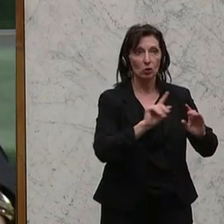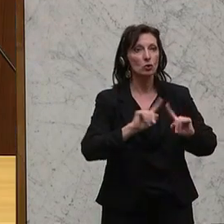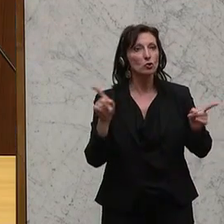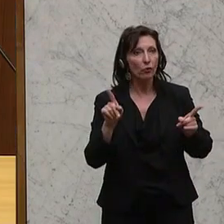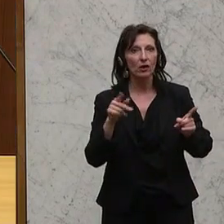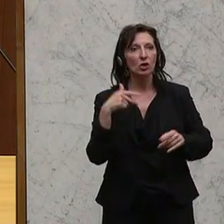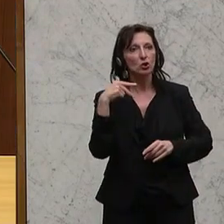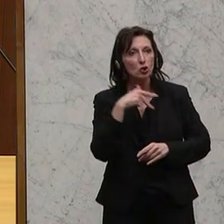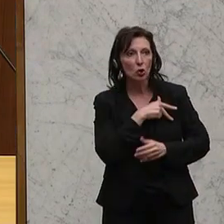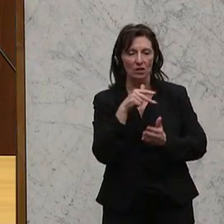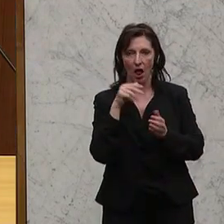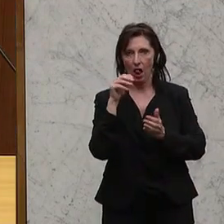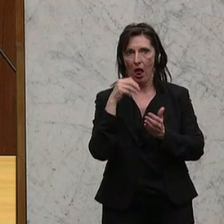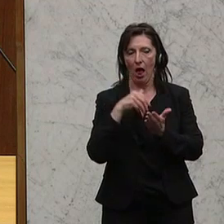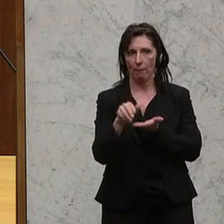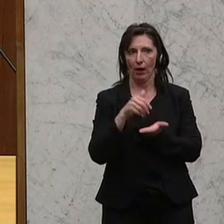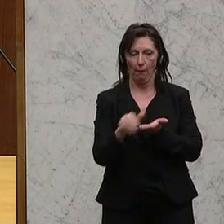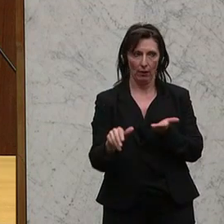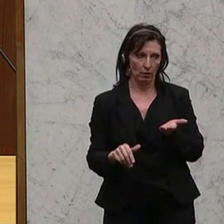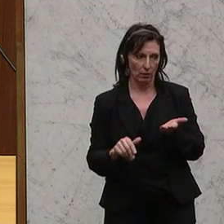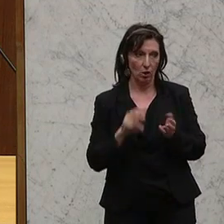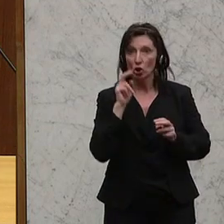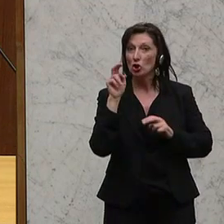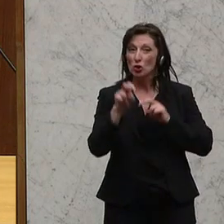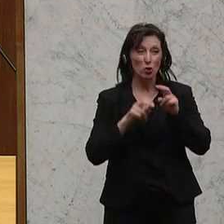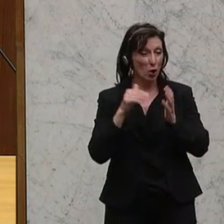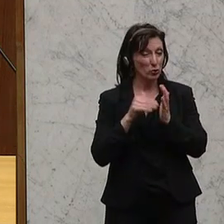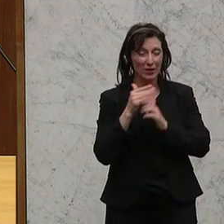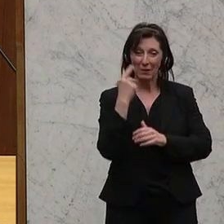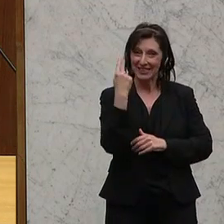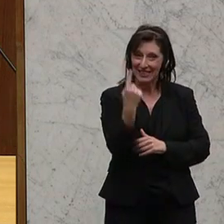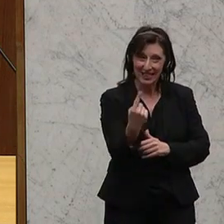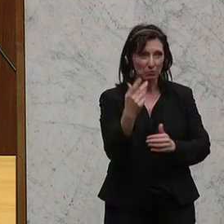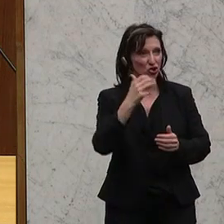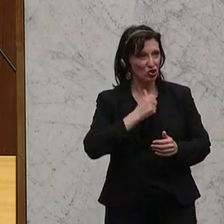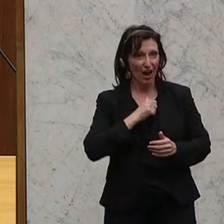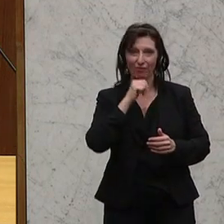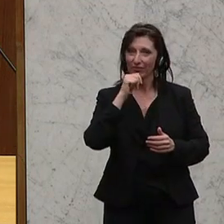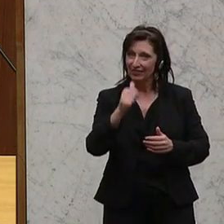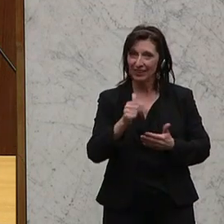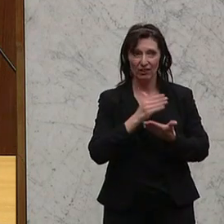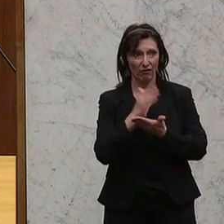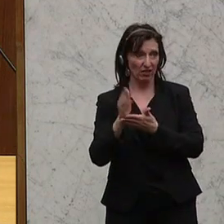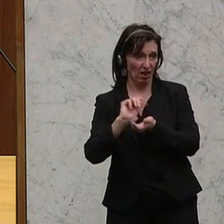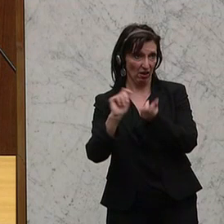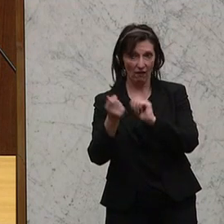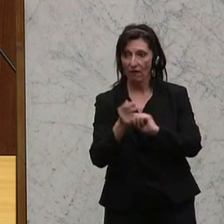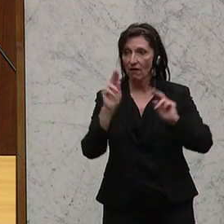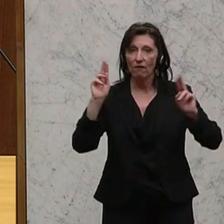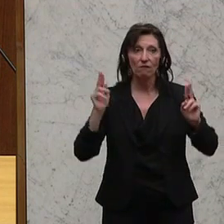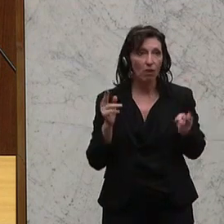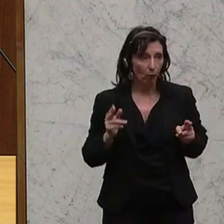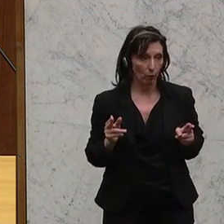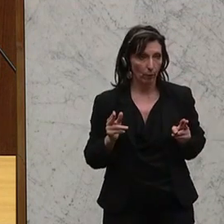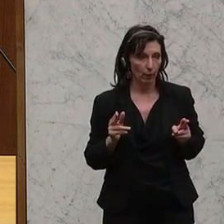anschauen, aber das Steuersystem für sich nicht. Das muss man einfach mal erkennen, weil nämlich durchaus ein